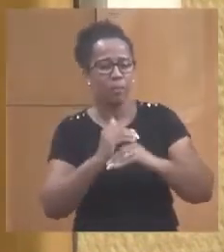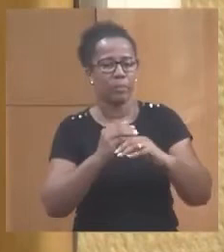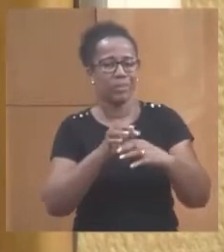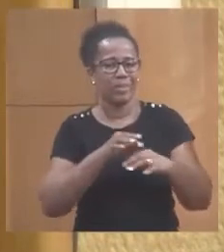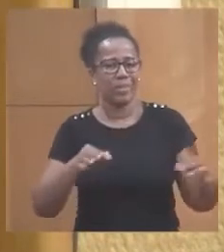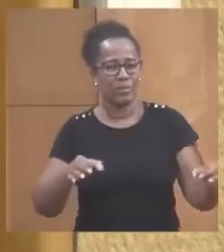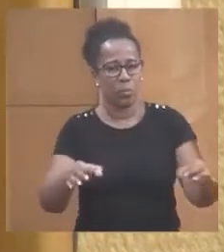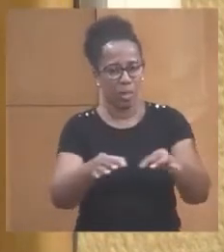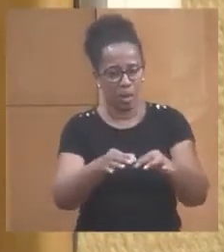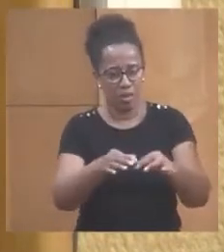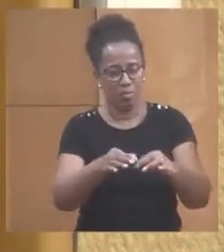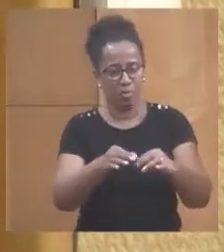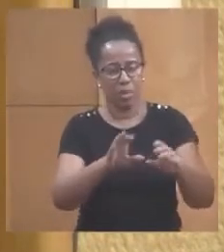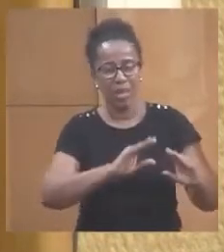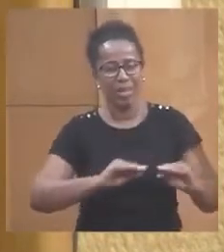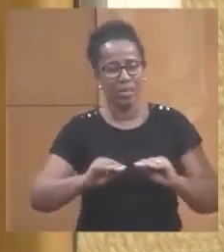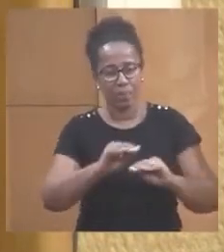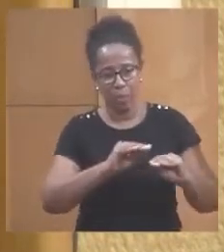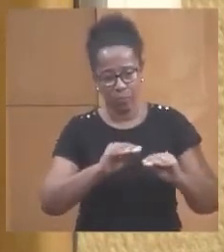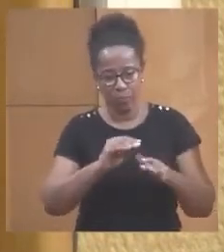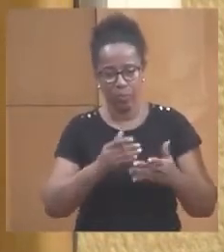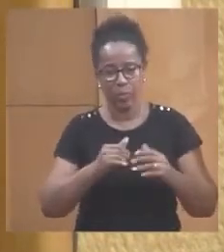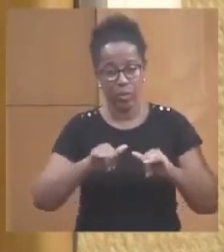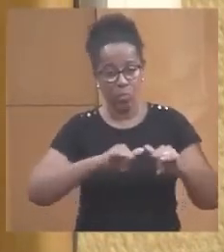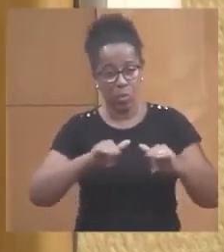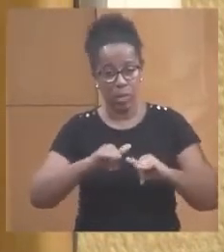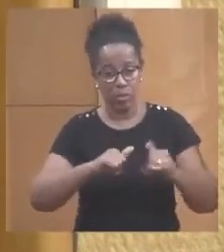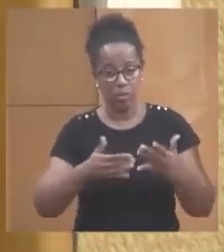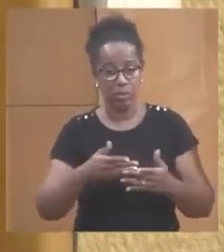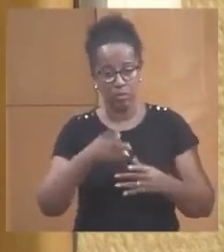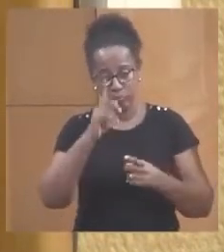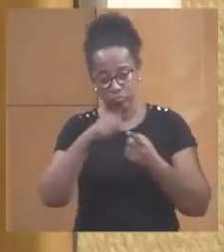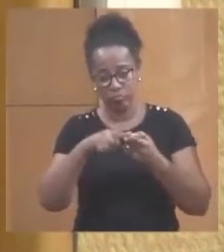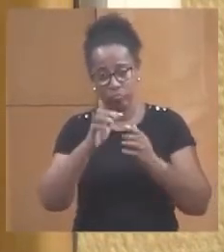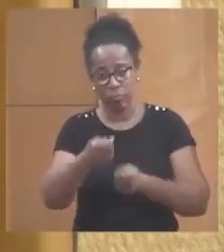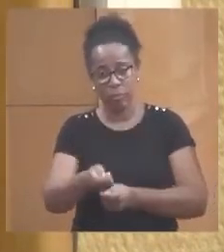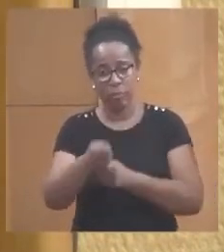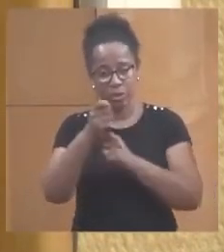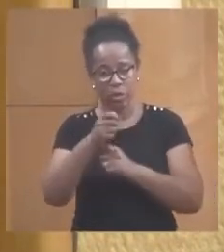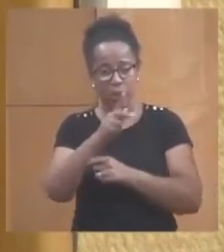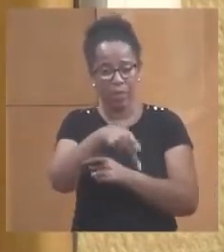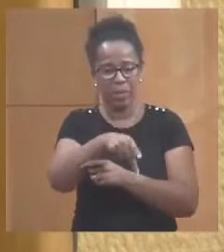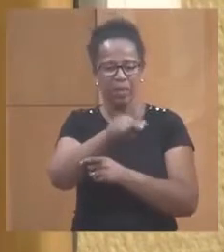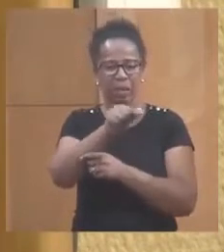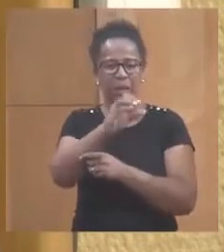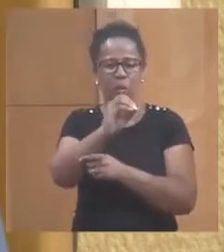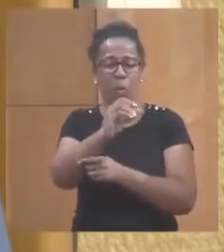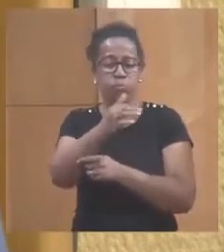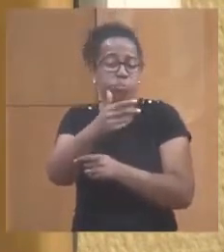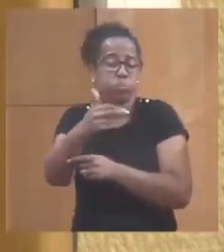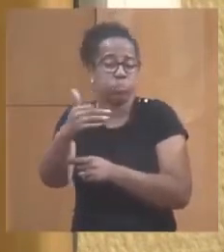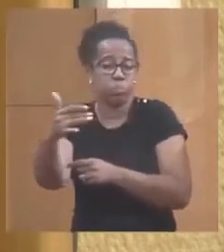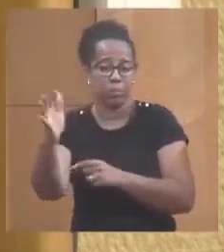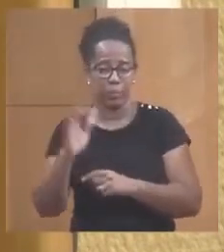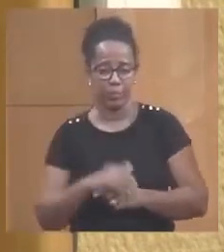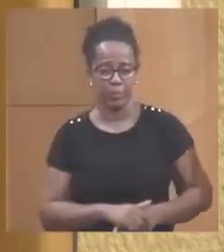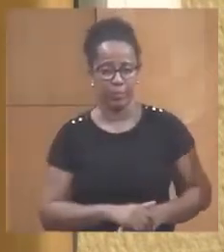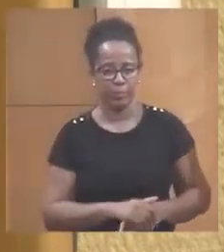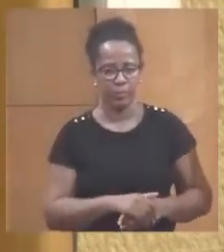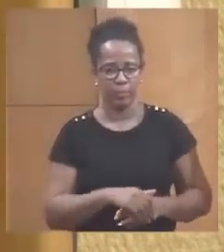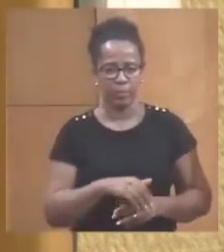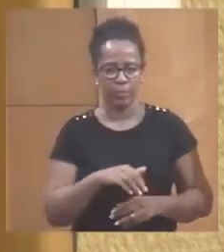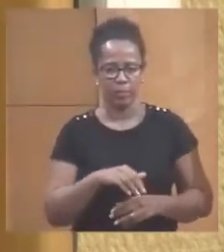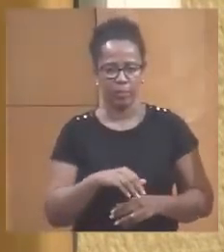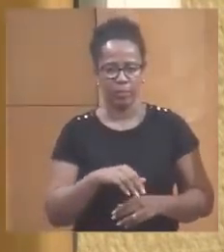d'équipement, de modernisation et d'équipement de pêche. Le PTO, etc., etc. FOEP